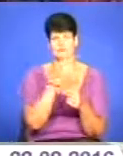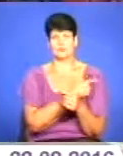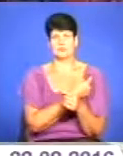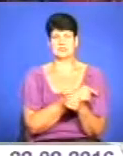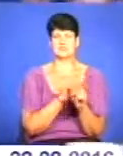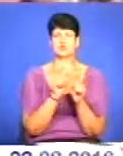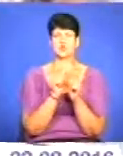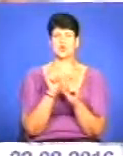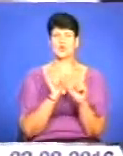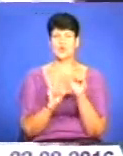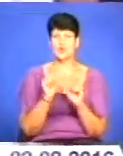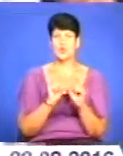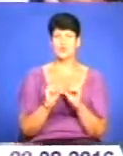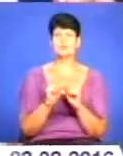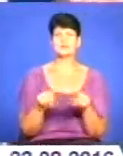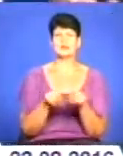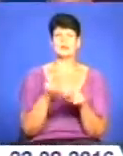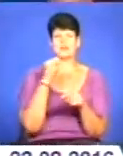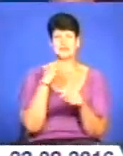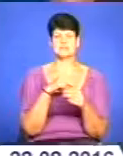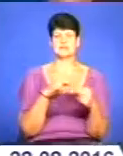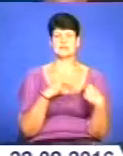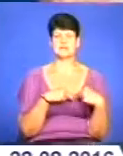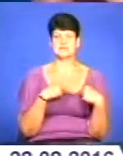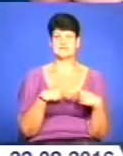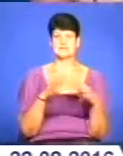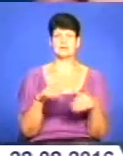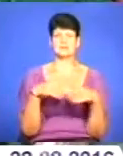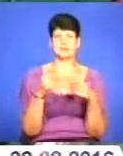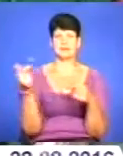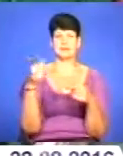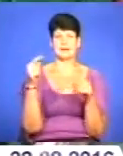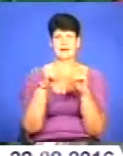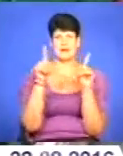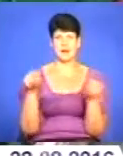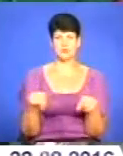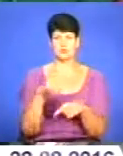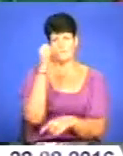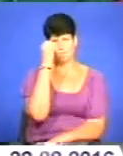коледжу. Також кращим працівникам структур фонду в області вручили грамоти та подяки.